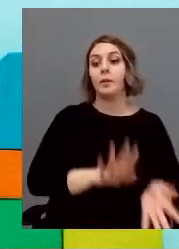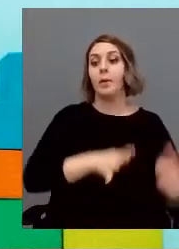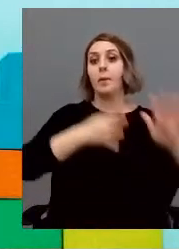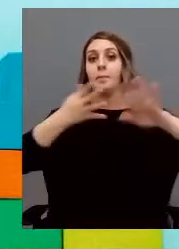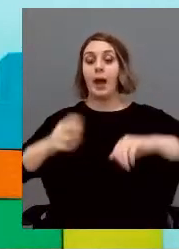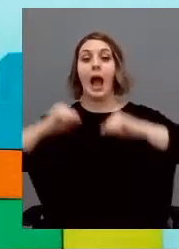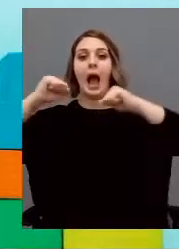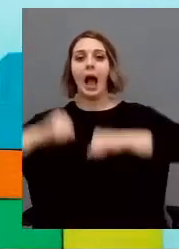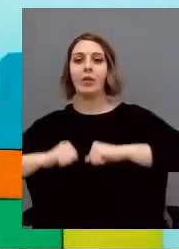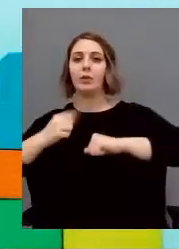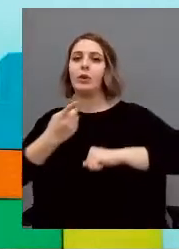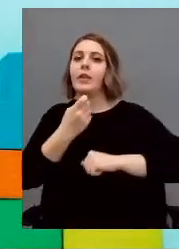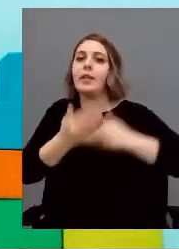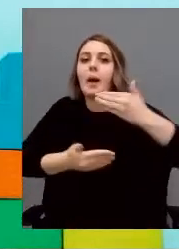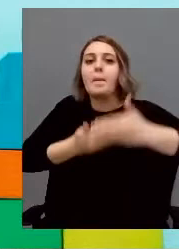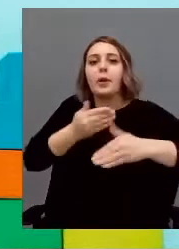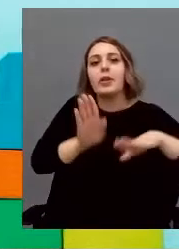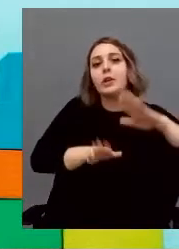quindi